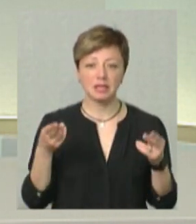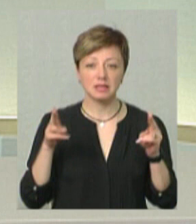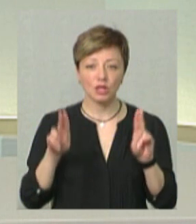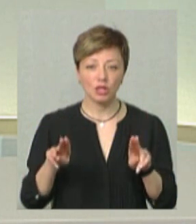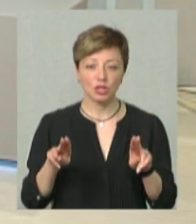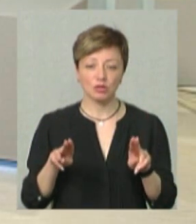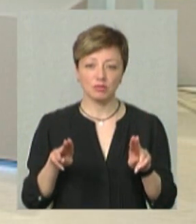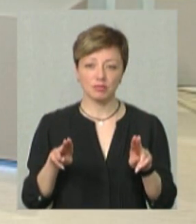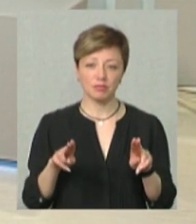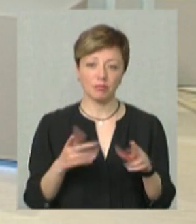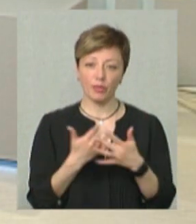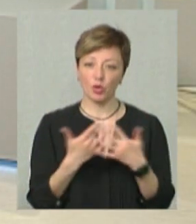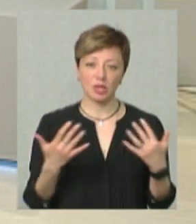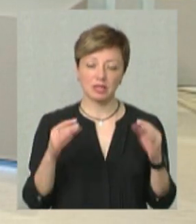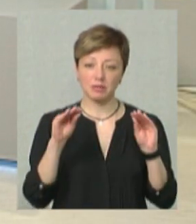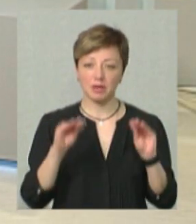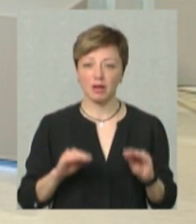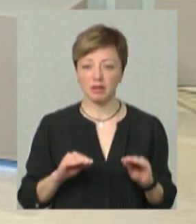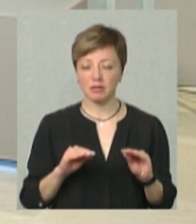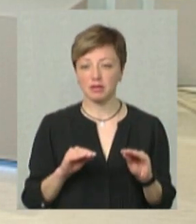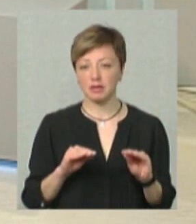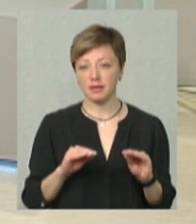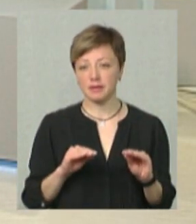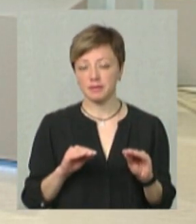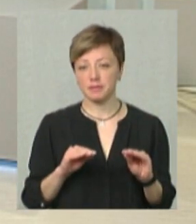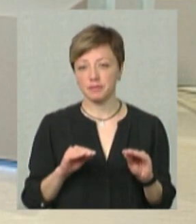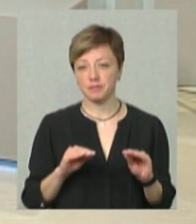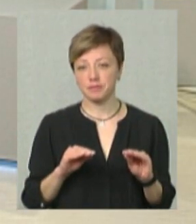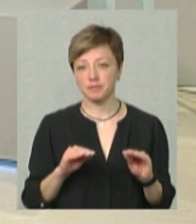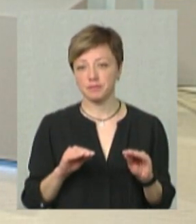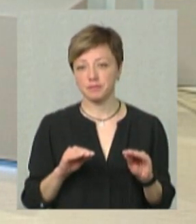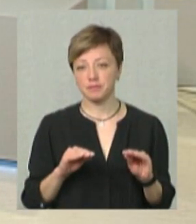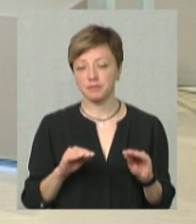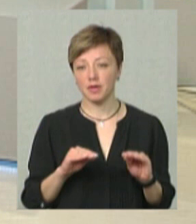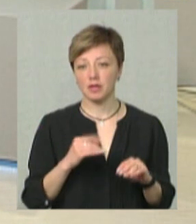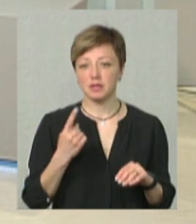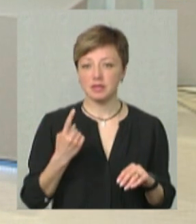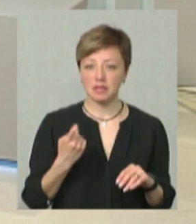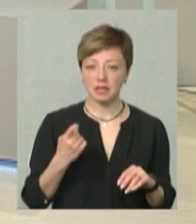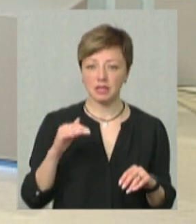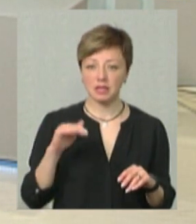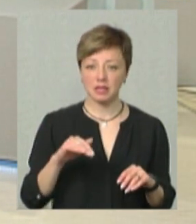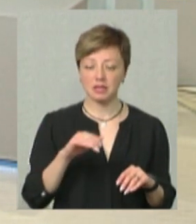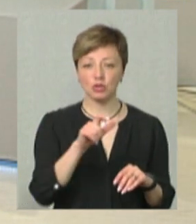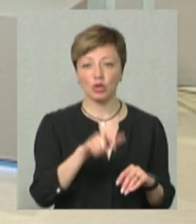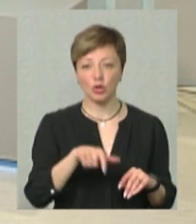по різним, то, по чому, там від, ну, близько ста тисяч людей,